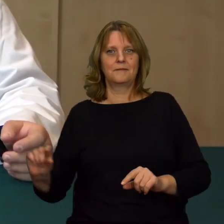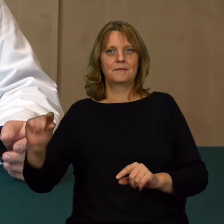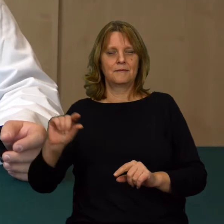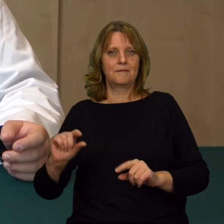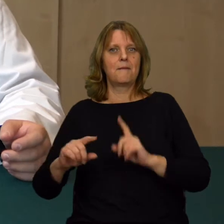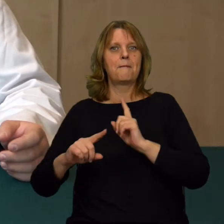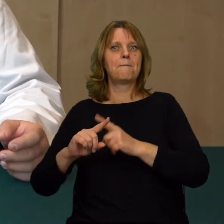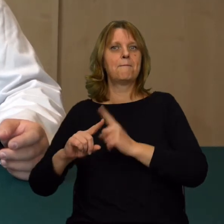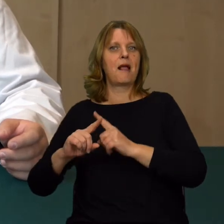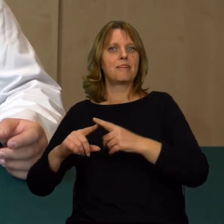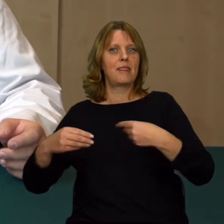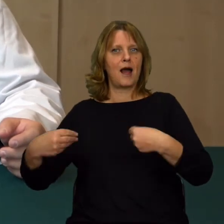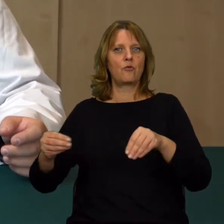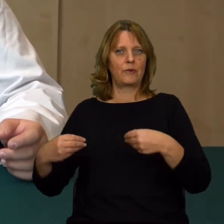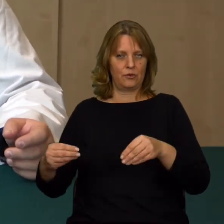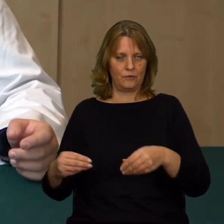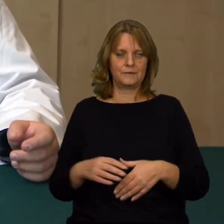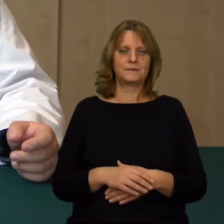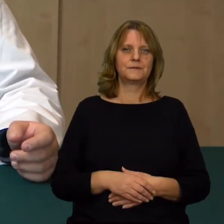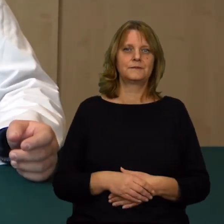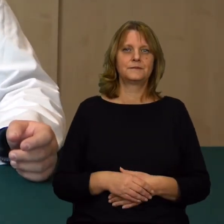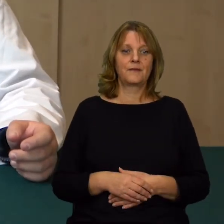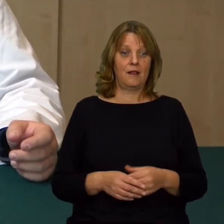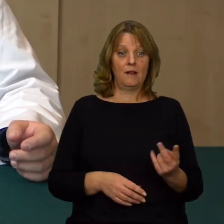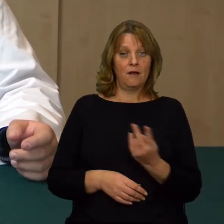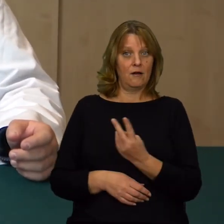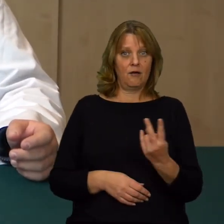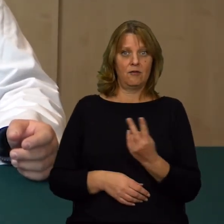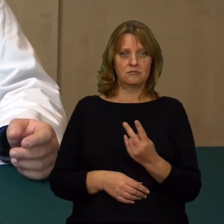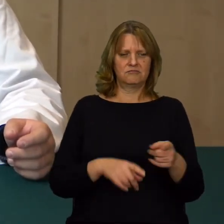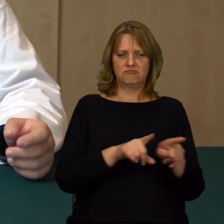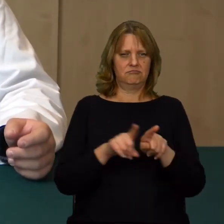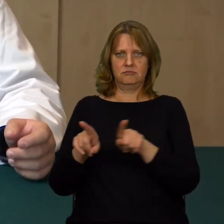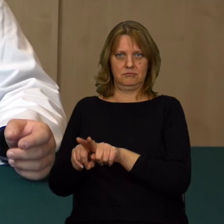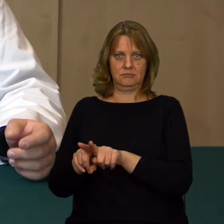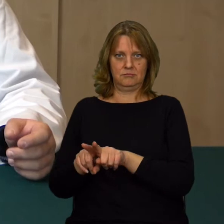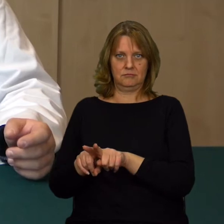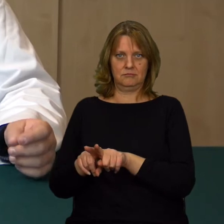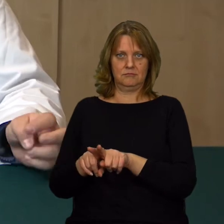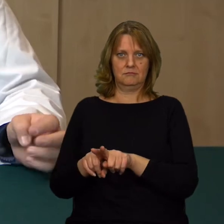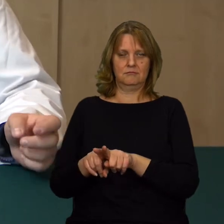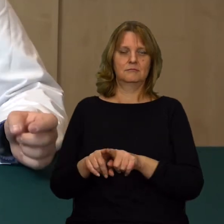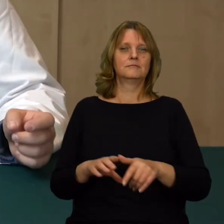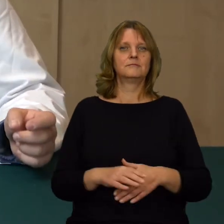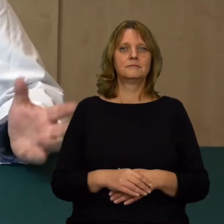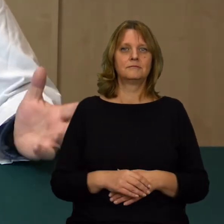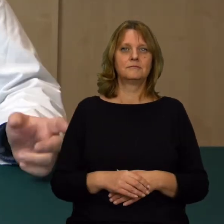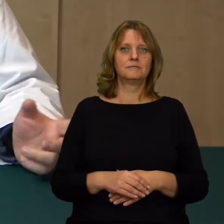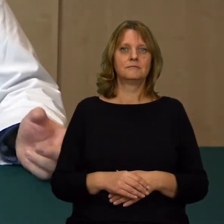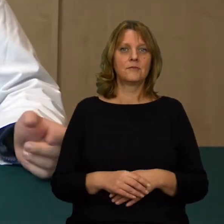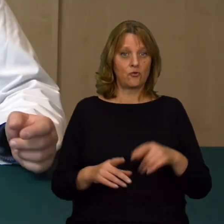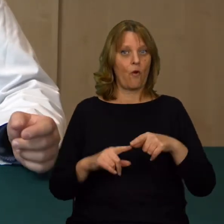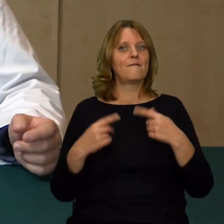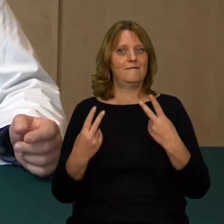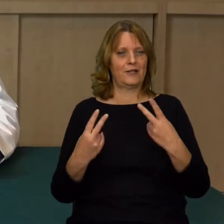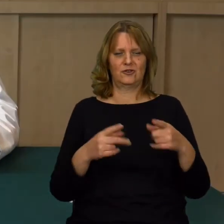wykonany z metalu, którym jest aluminium. One oba mają takie same wymiary, mają tą samą objętość, co jest